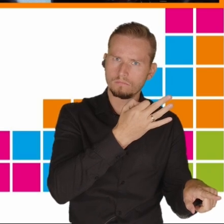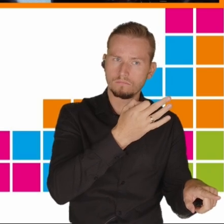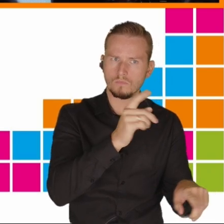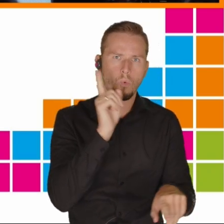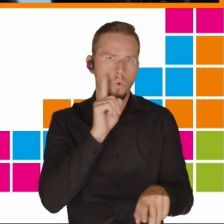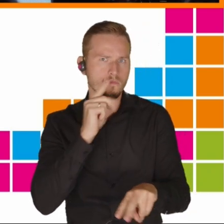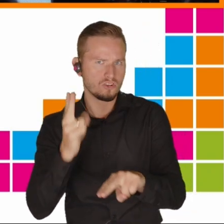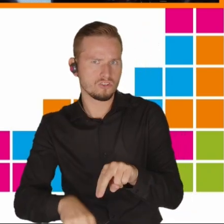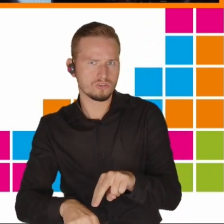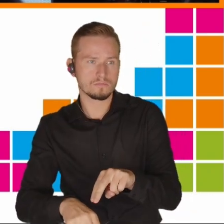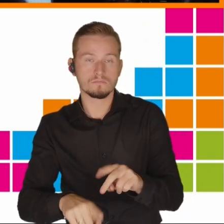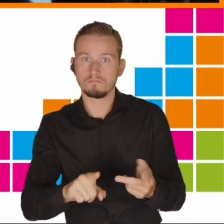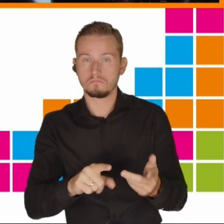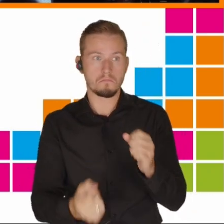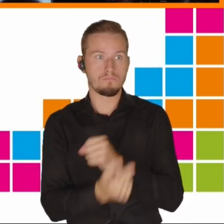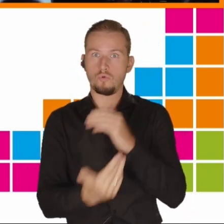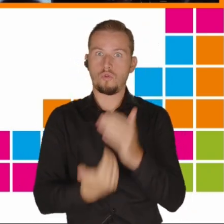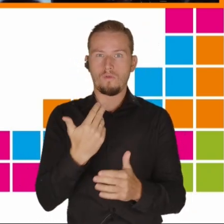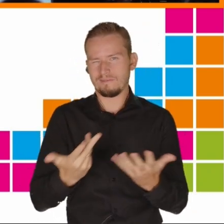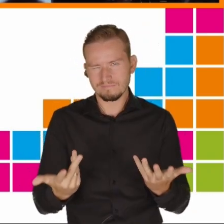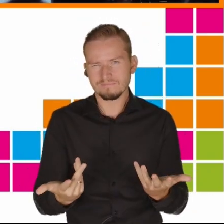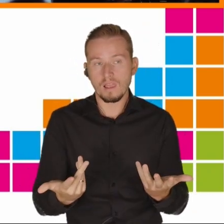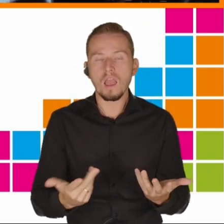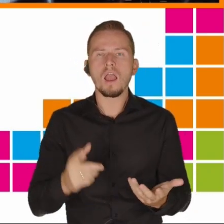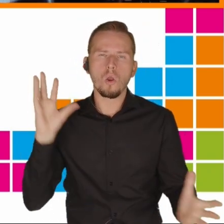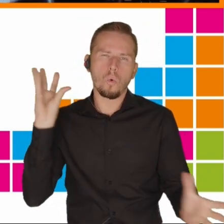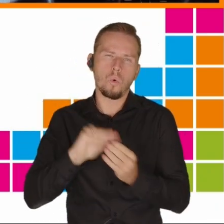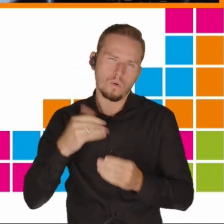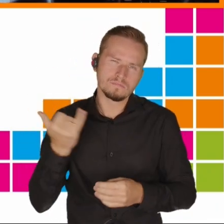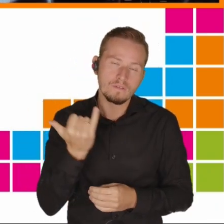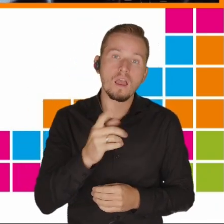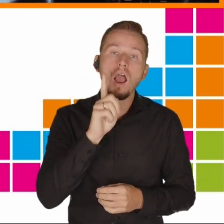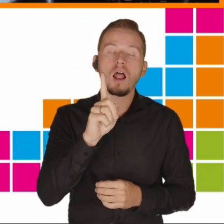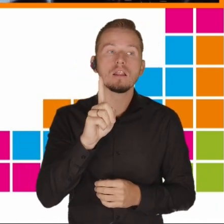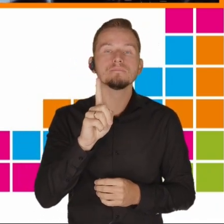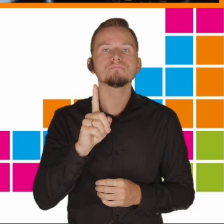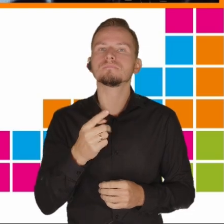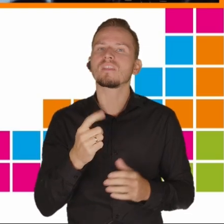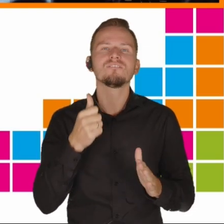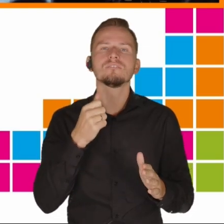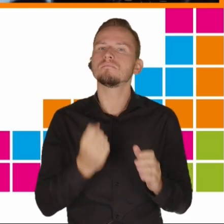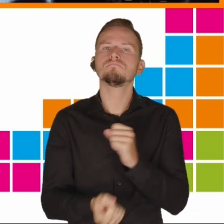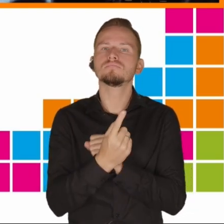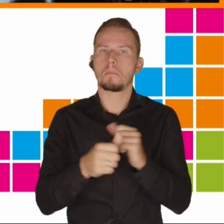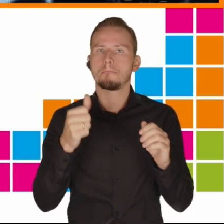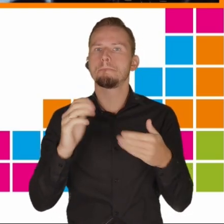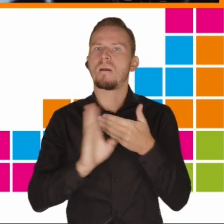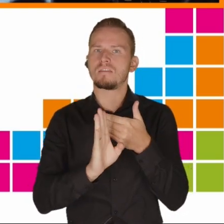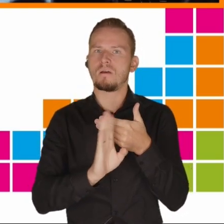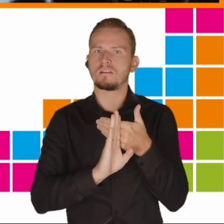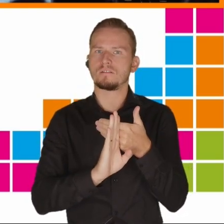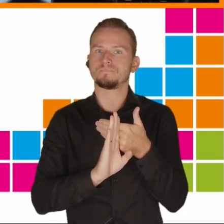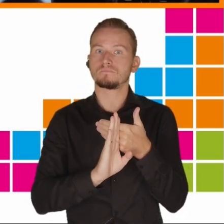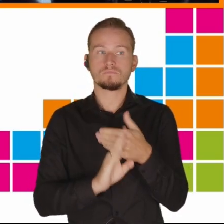niczym nowym, ale jest jeden wyjątek, jest to matematyka. Dziewczęta w dalszym ciągu